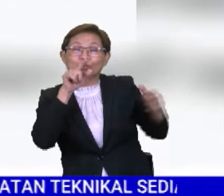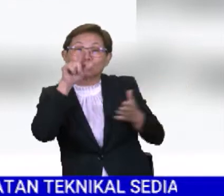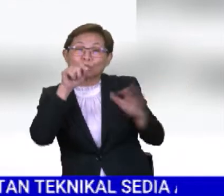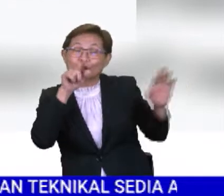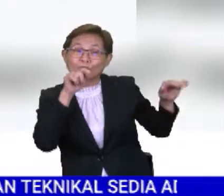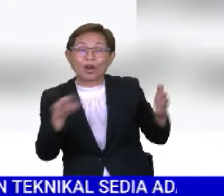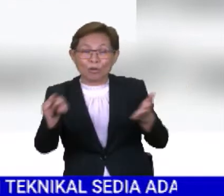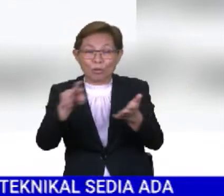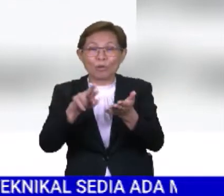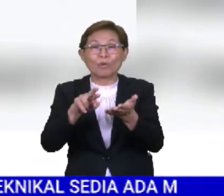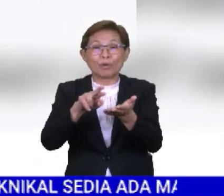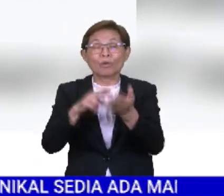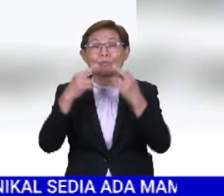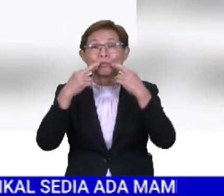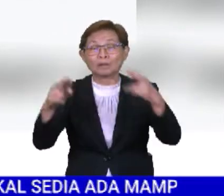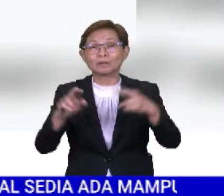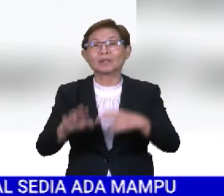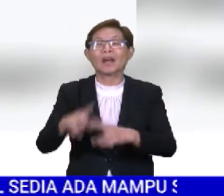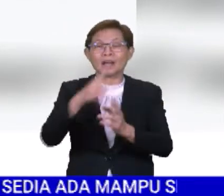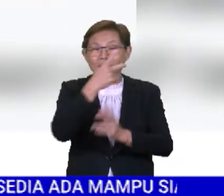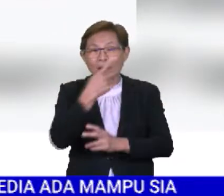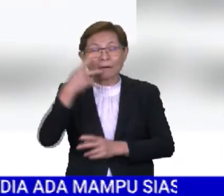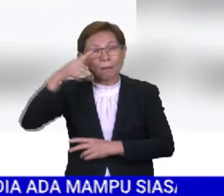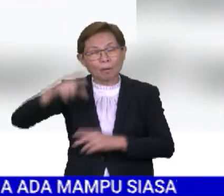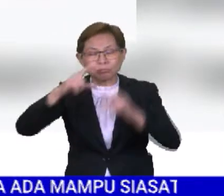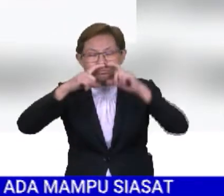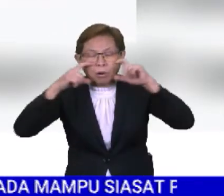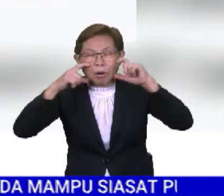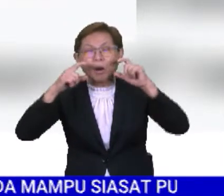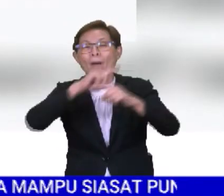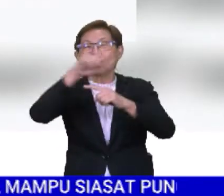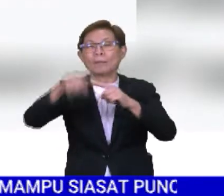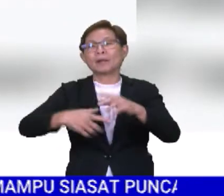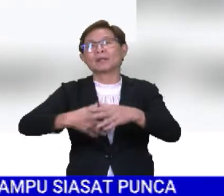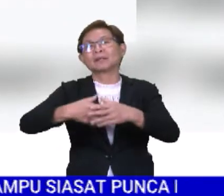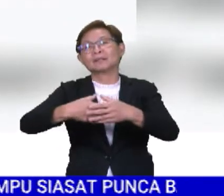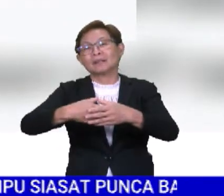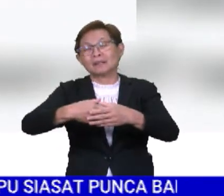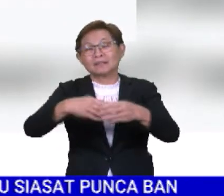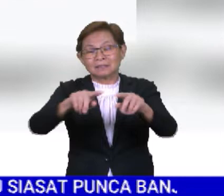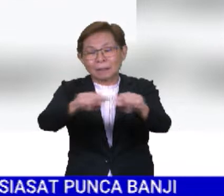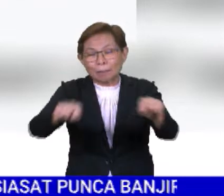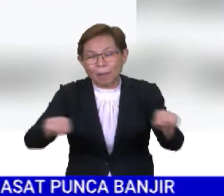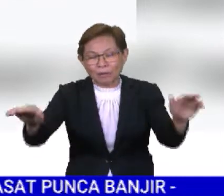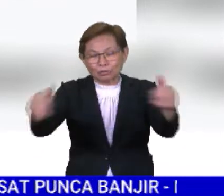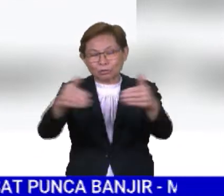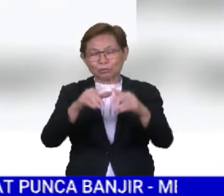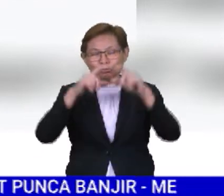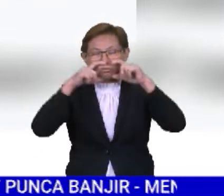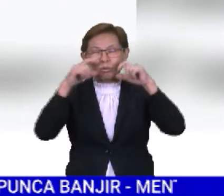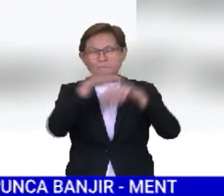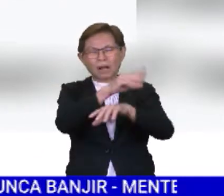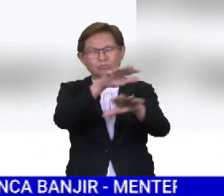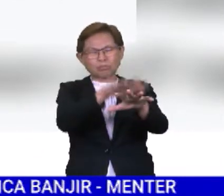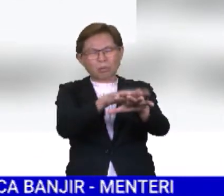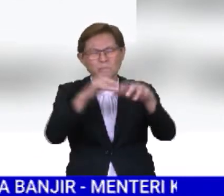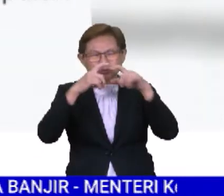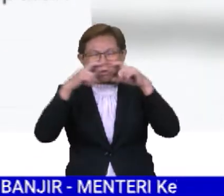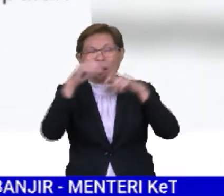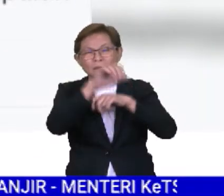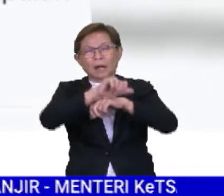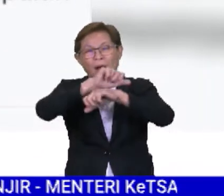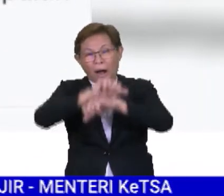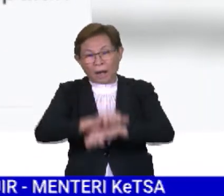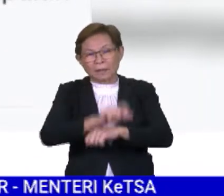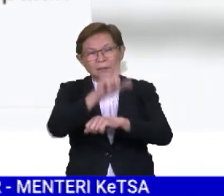beliau. Khairi juga berkata orang ramai perlu memakai pelitup muka apabila berada di kawasan tertutup dan sesak selain mengamalkan